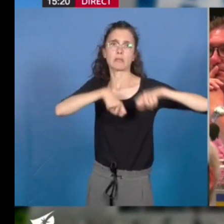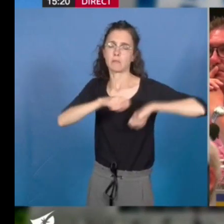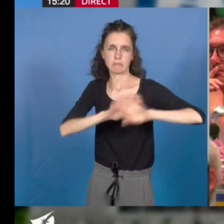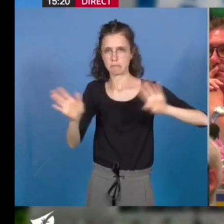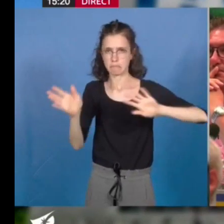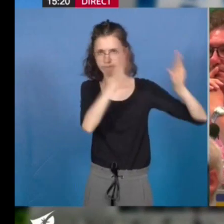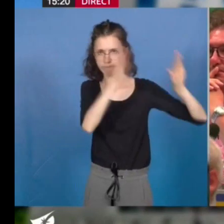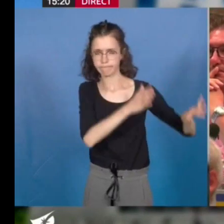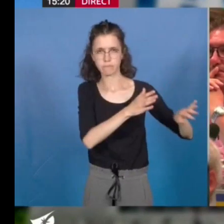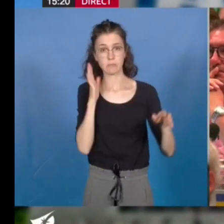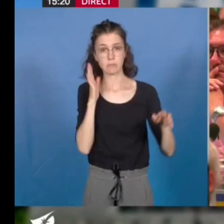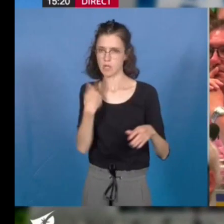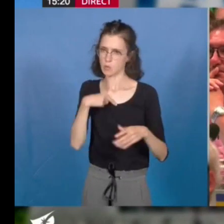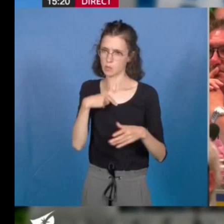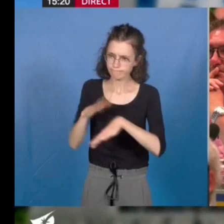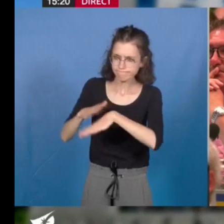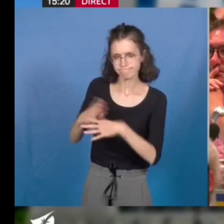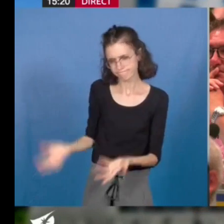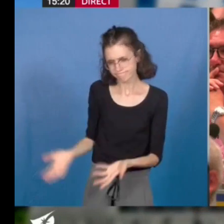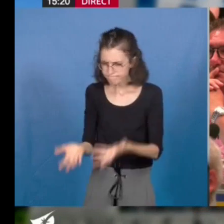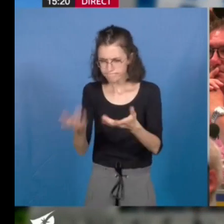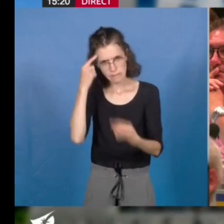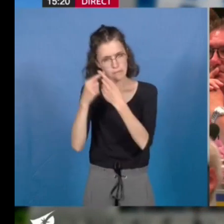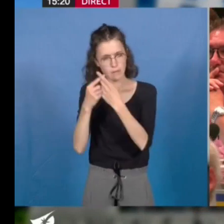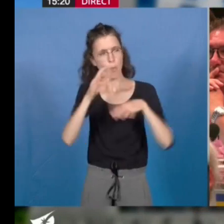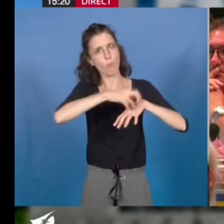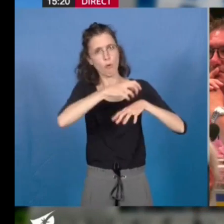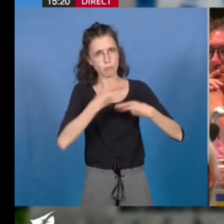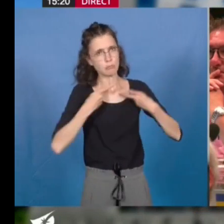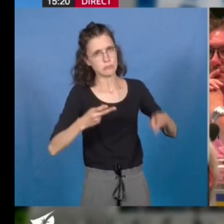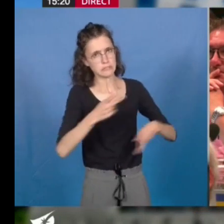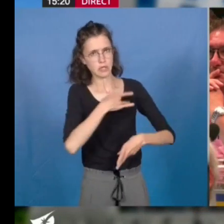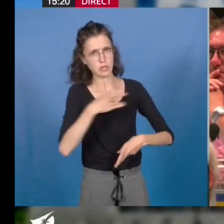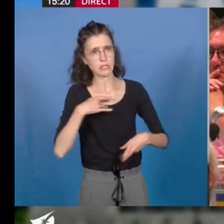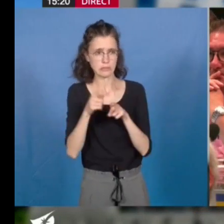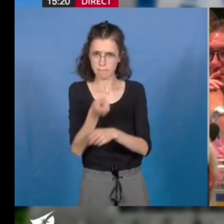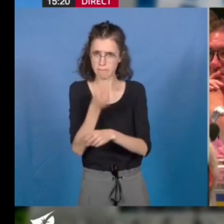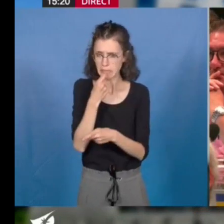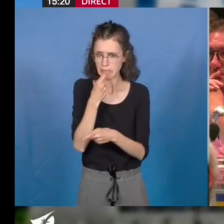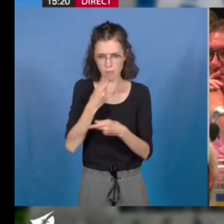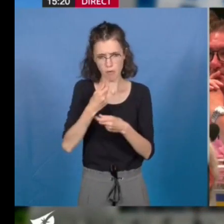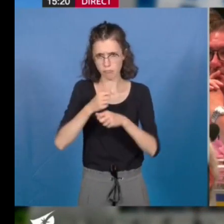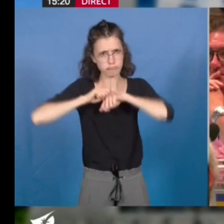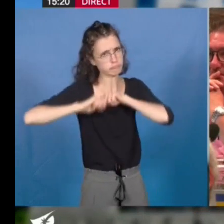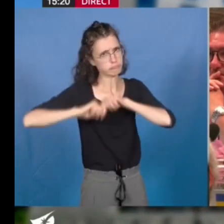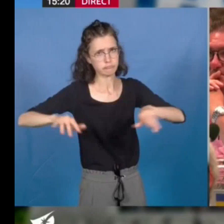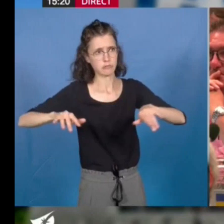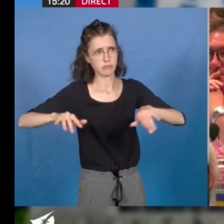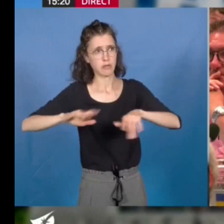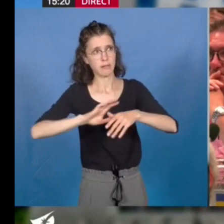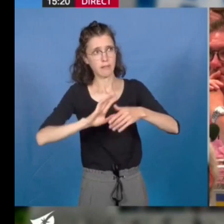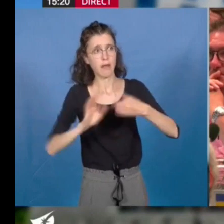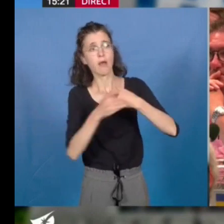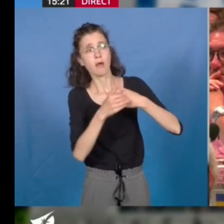santé et du médicament ainsi que la prise en charge de tous les soins par la sécurité sociale mieux financée.